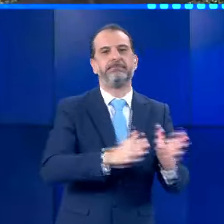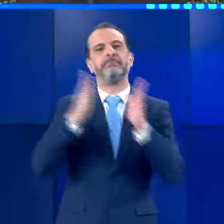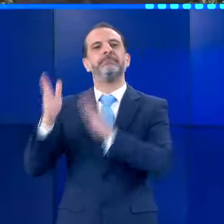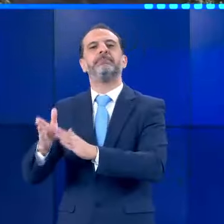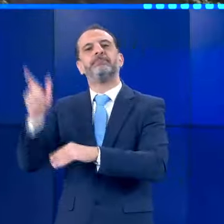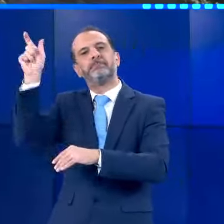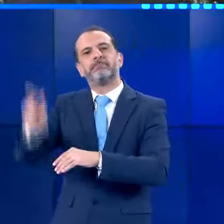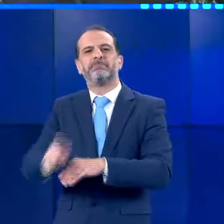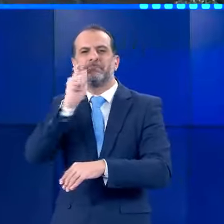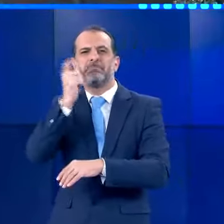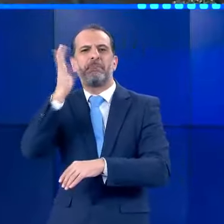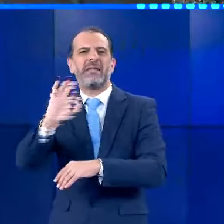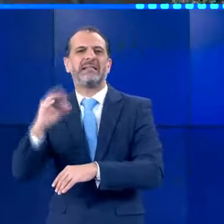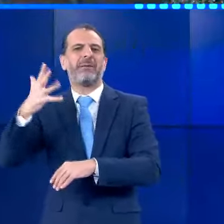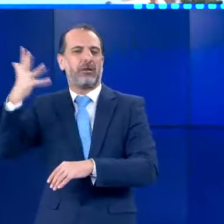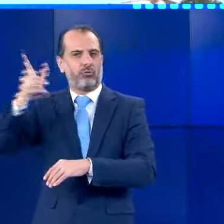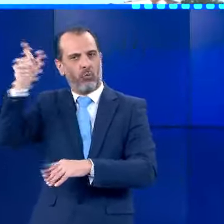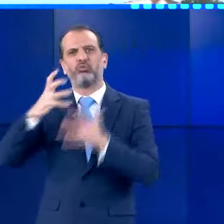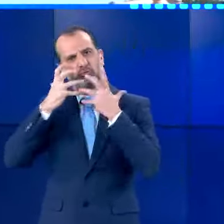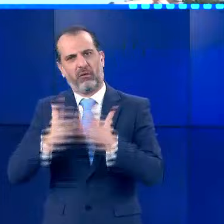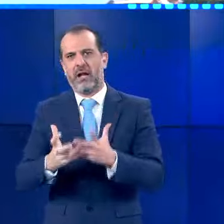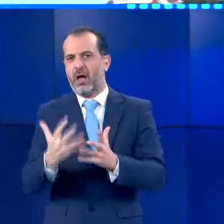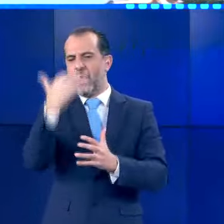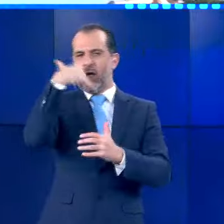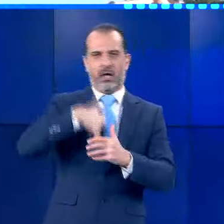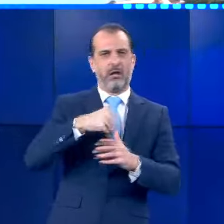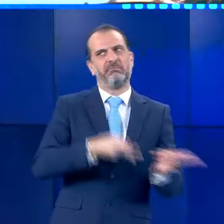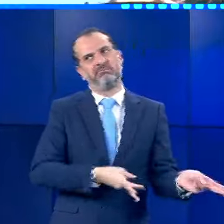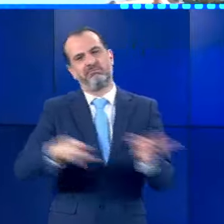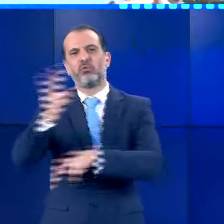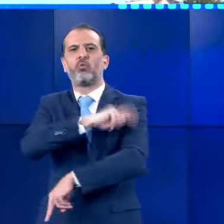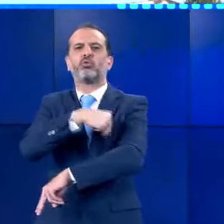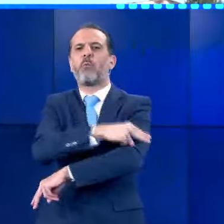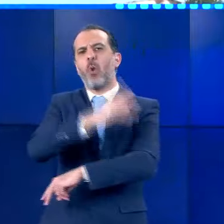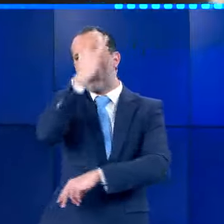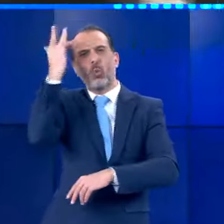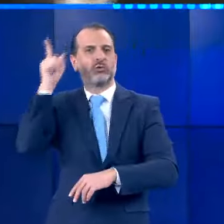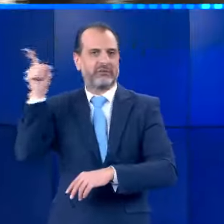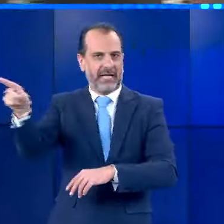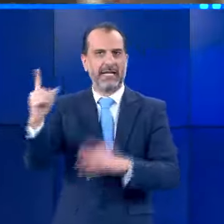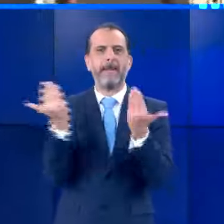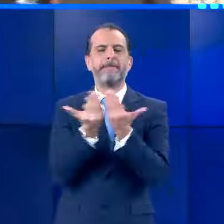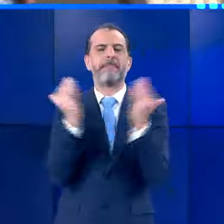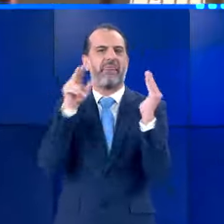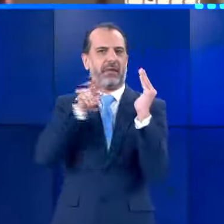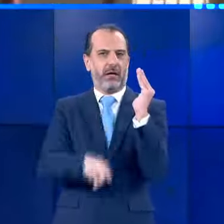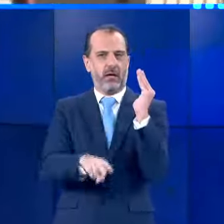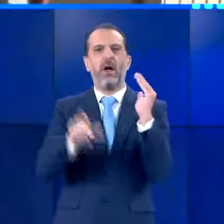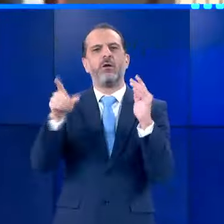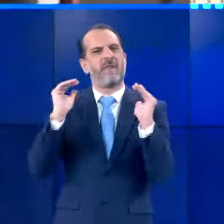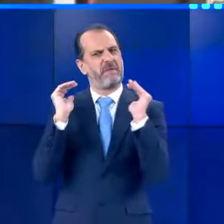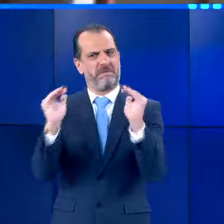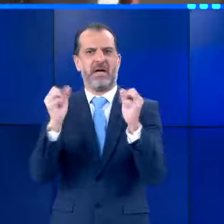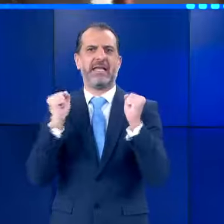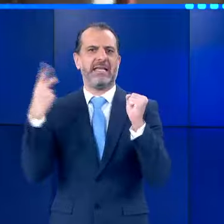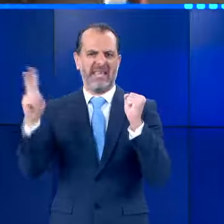ένικο του καταλήμματος, ο οποίος νοσηλεύεται στο νοσοκομείο Κοζάνης, παραμένει διασωληνωμένο στην εντατική με την κατάσταση της υγείας του να θεωρείται σταθερή, αλλά κρίσιμη.